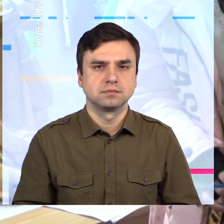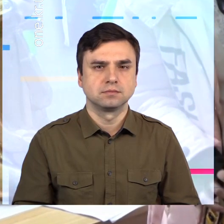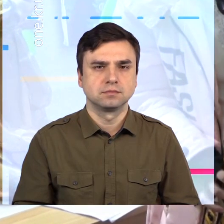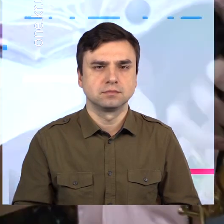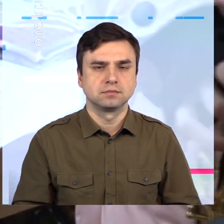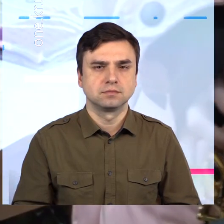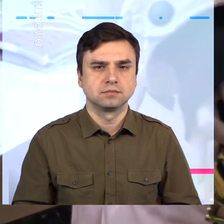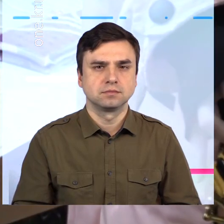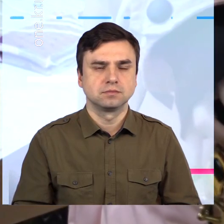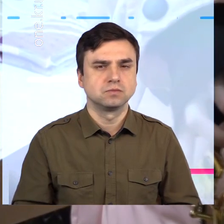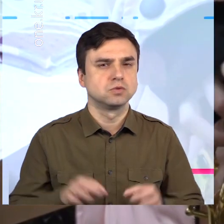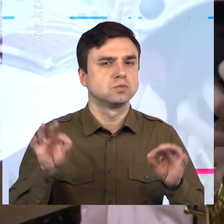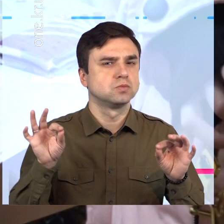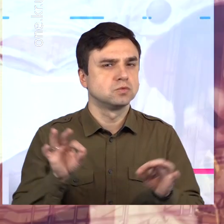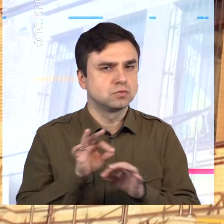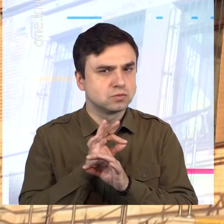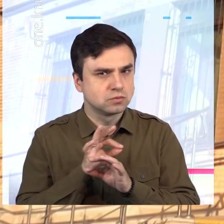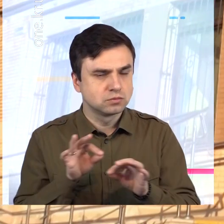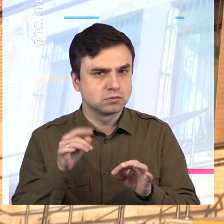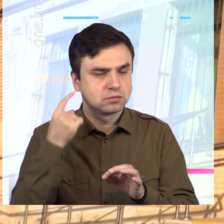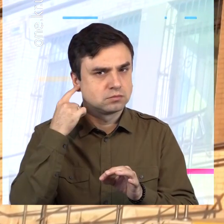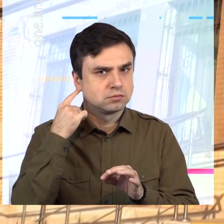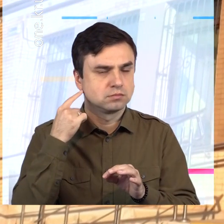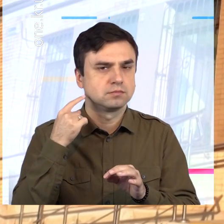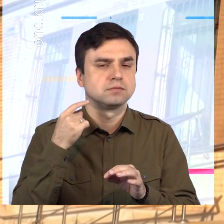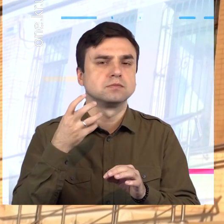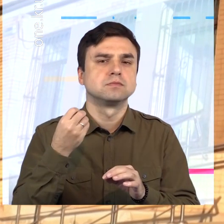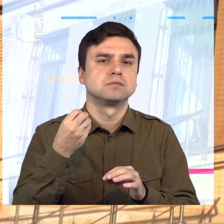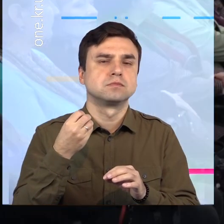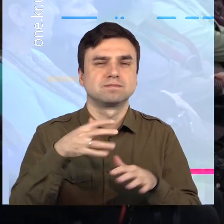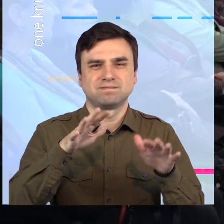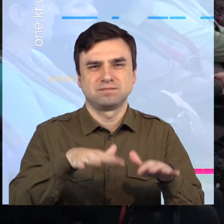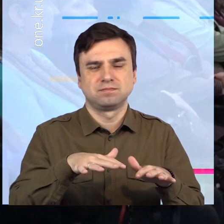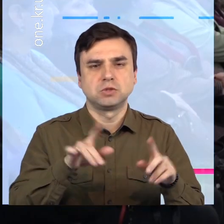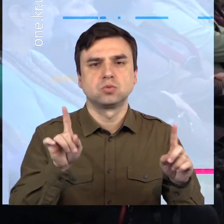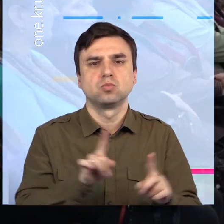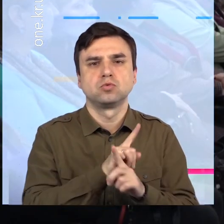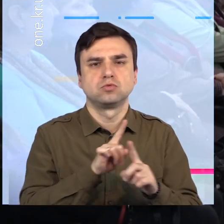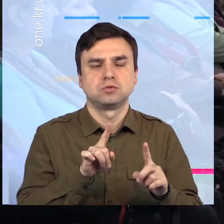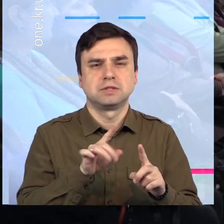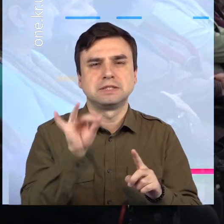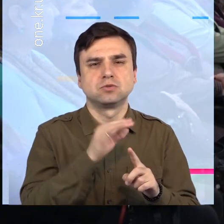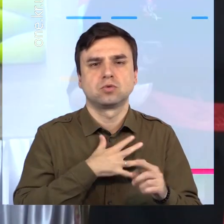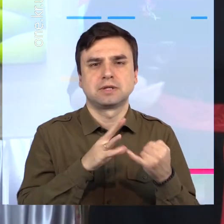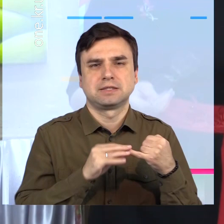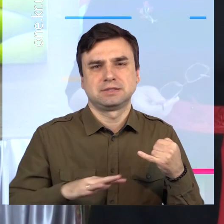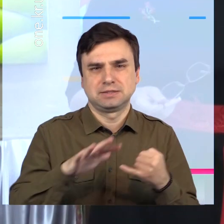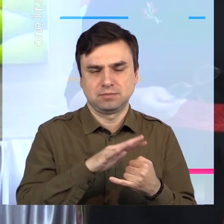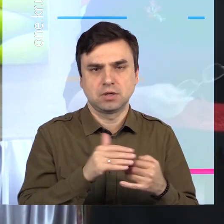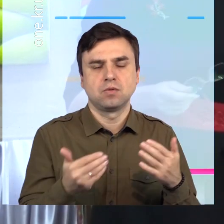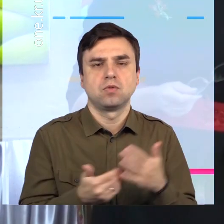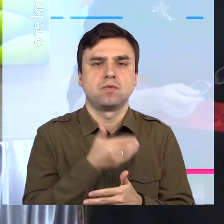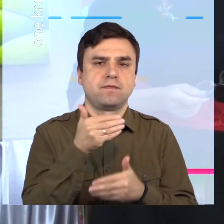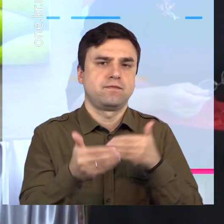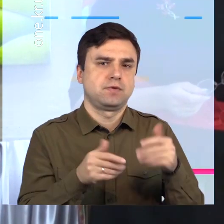Під акомпанемент саксофону у стінах історико-краєзнавчого музею презентують нову експозицію. Уже багато